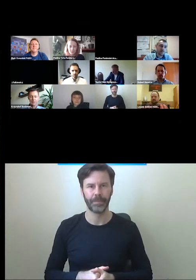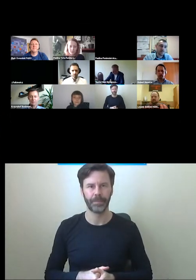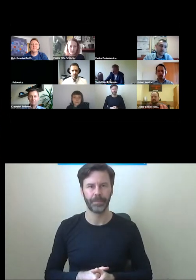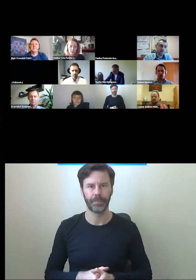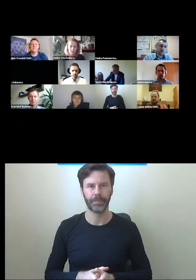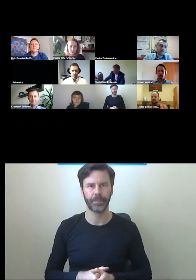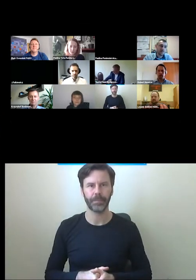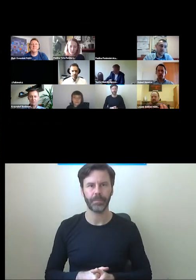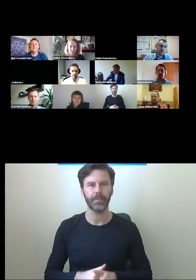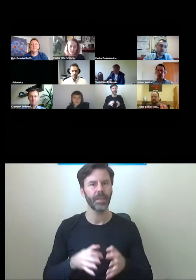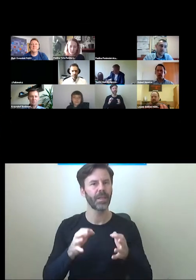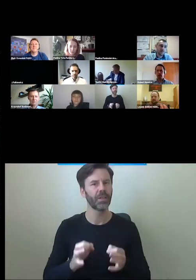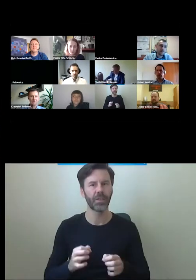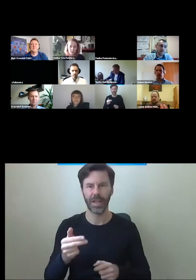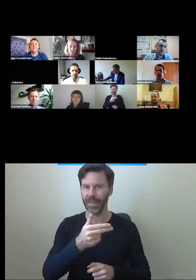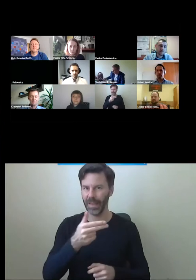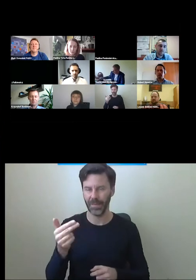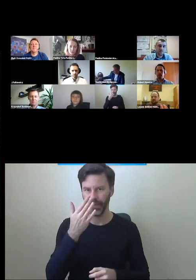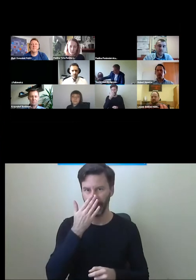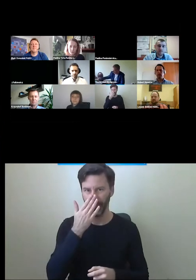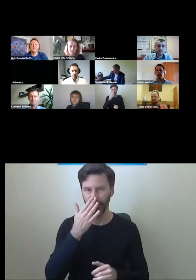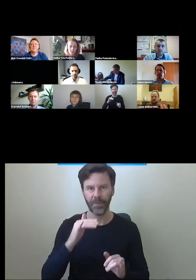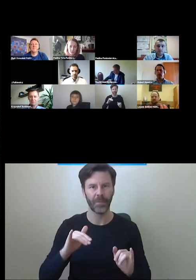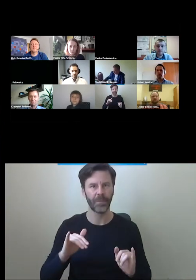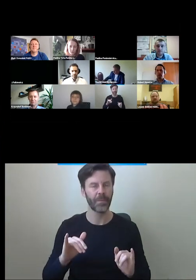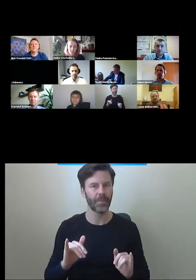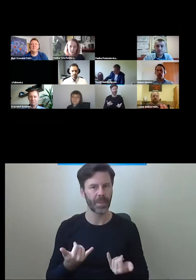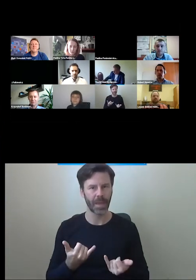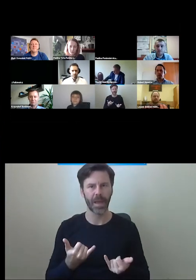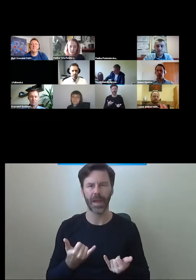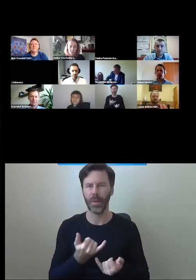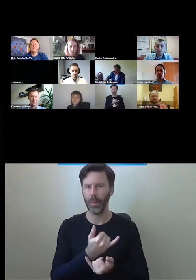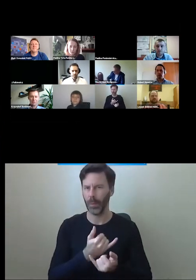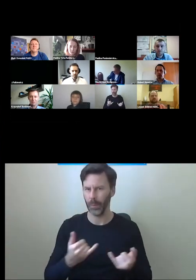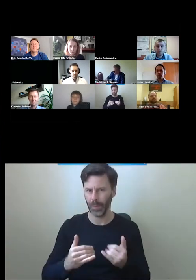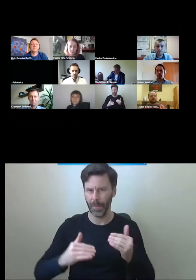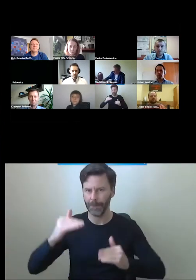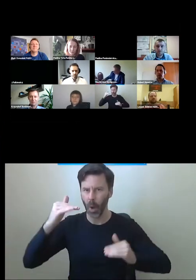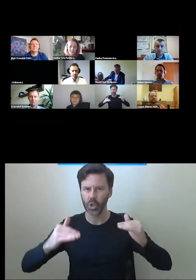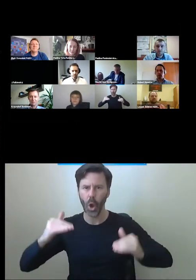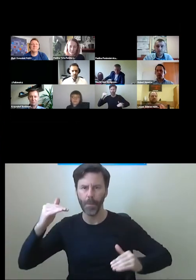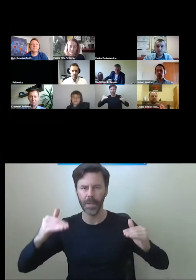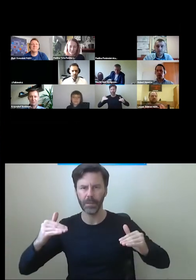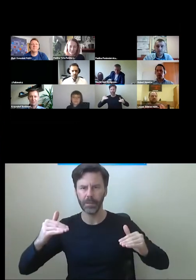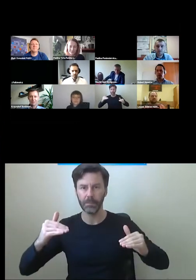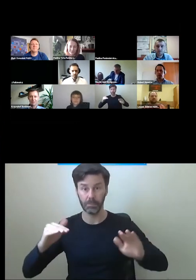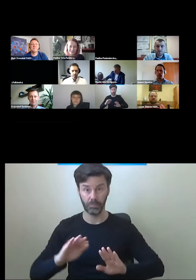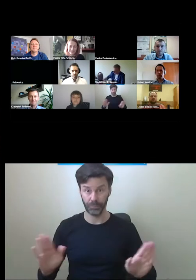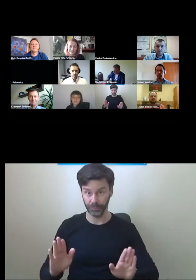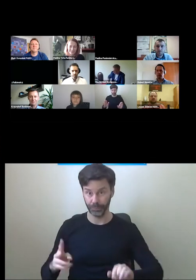Dzisiejszym tematem będzie pokonywanie różnic poziomów i tutaj na tym może zakończenie, nie czując się